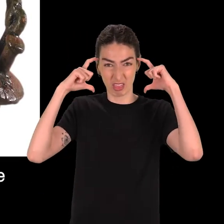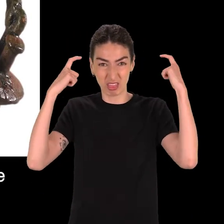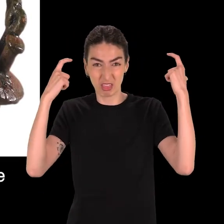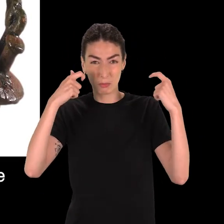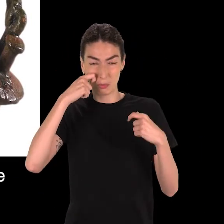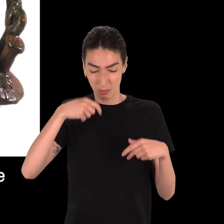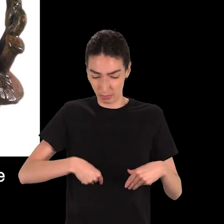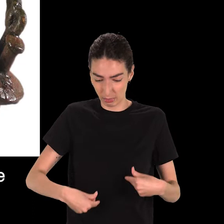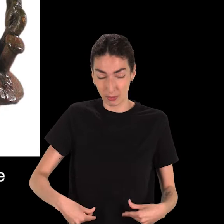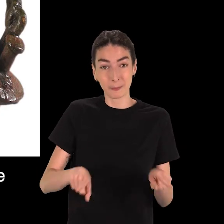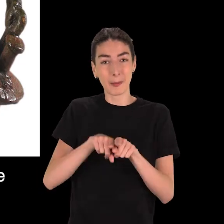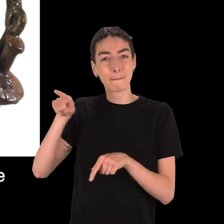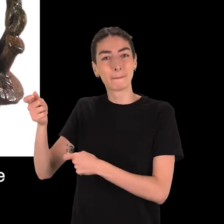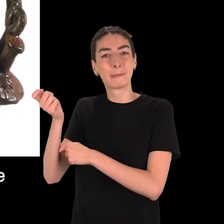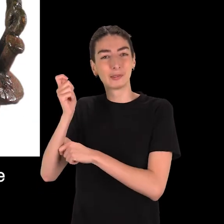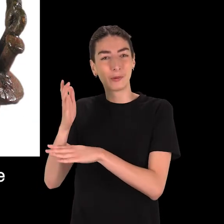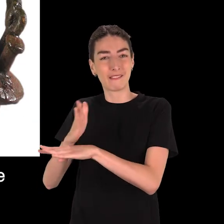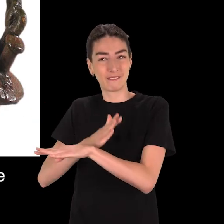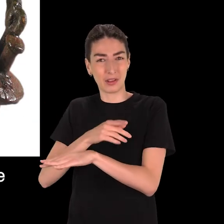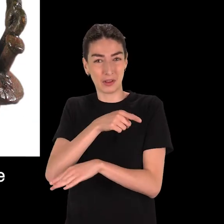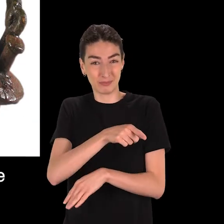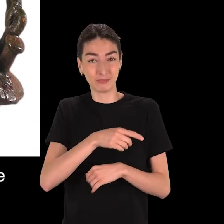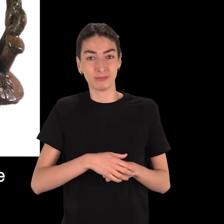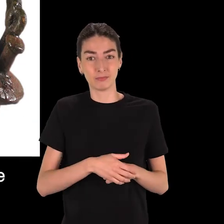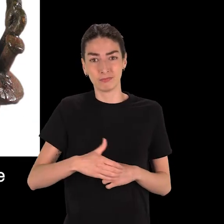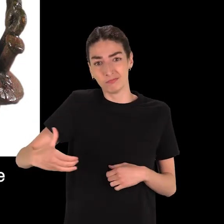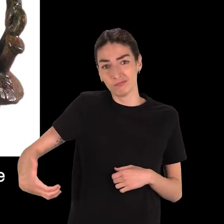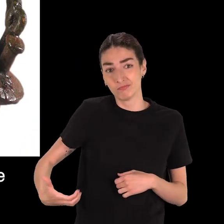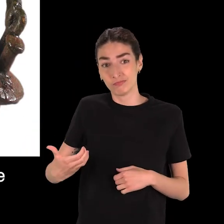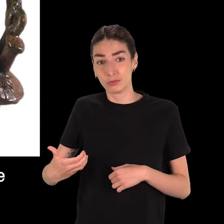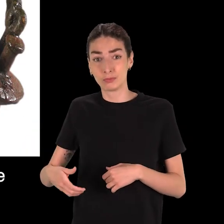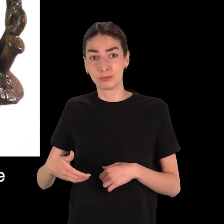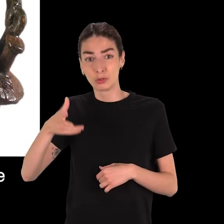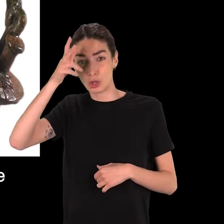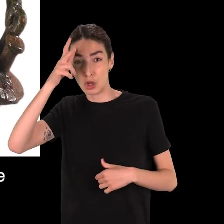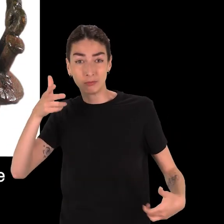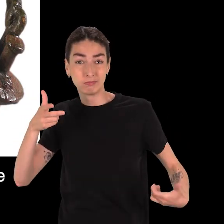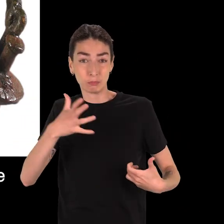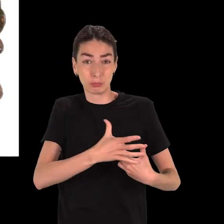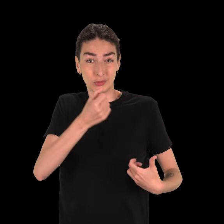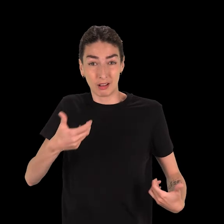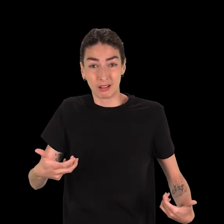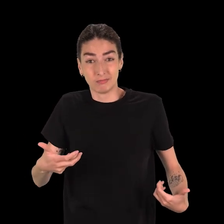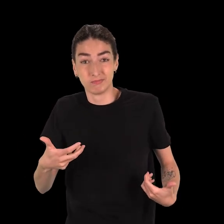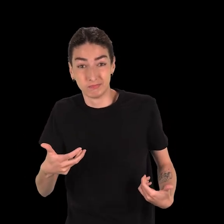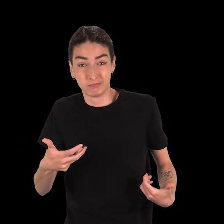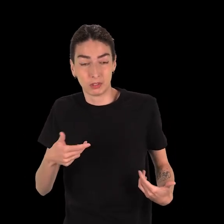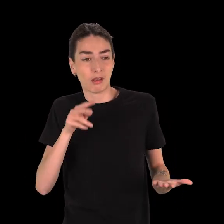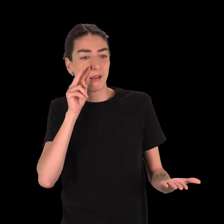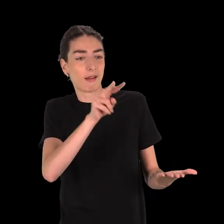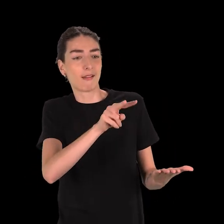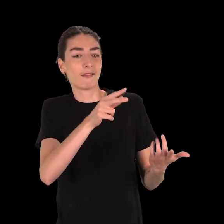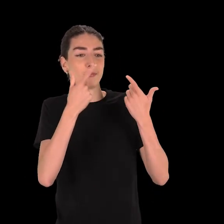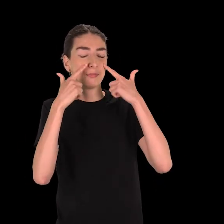hypertrophiée, des oreilles décollées, et sa peau forme des plis au niveau de son torse nu, un peu comme le vieux pêcheur. Il tient dans sa main une